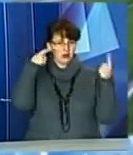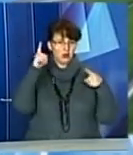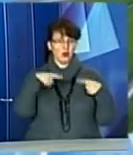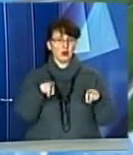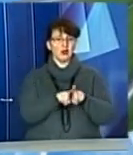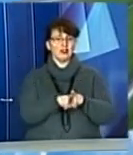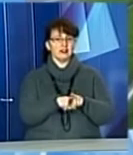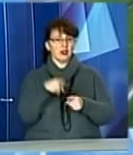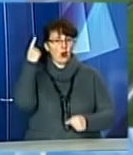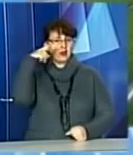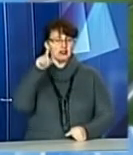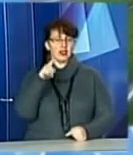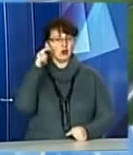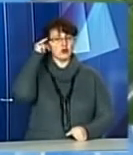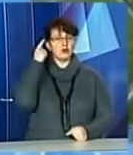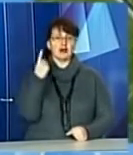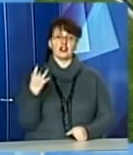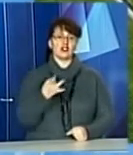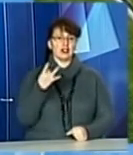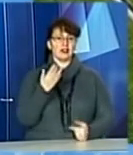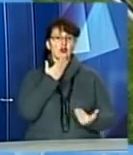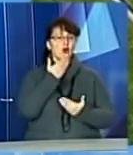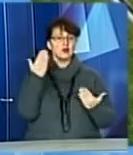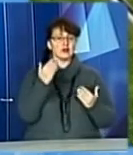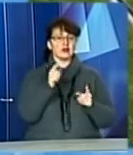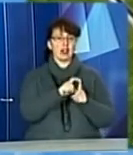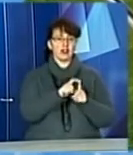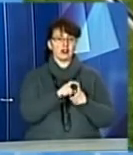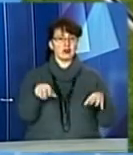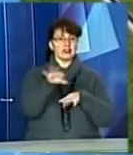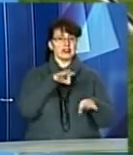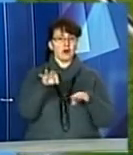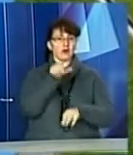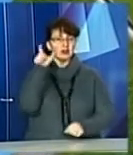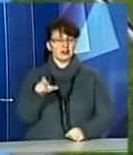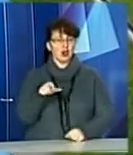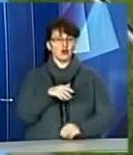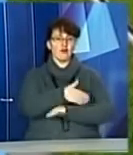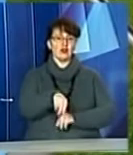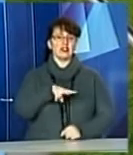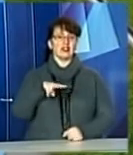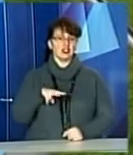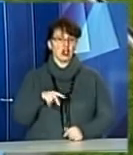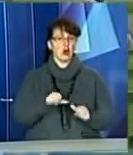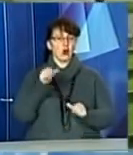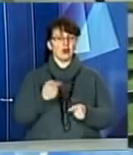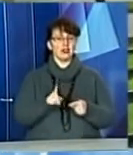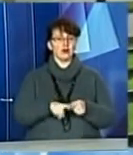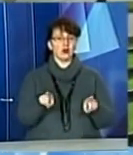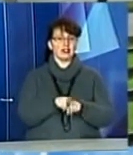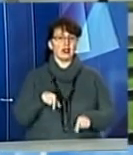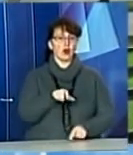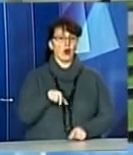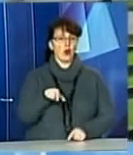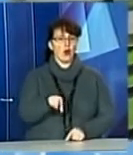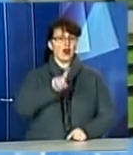роздумують вперше. Однак останнє слово все ж за проєктантом реконструкції вулиці Личаківської. Окрім того, такі колії вимагають